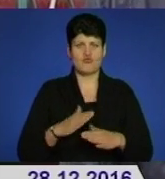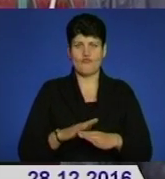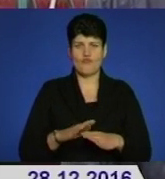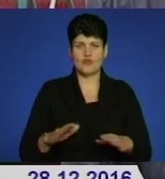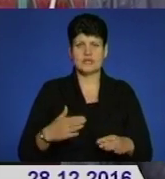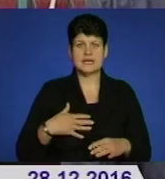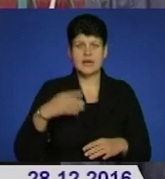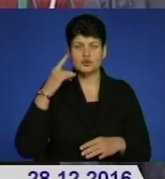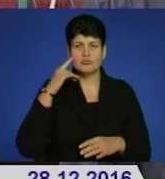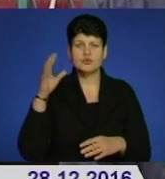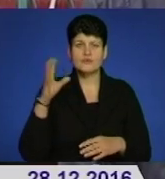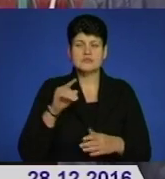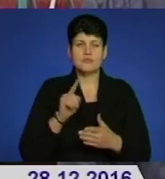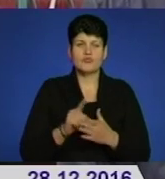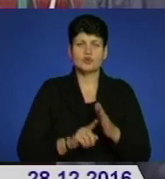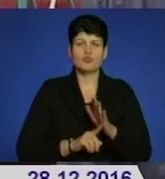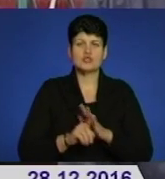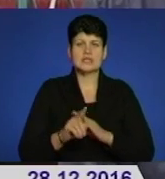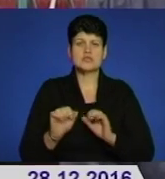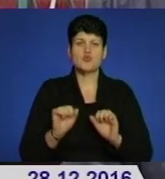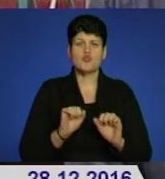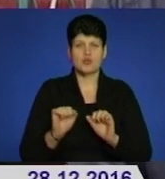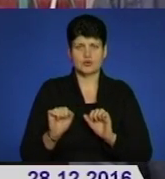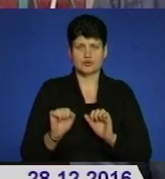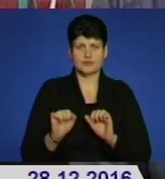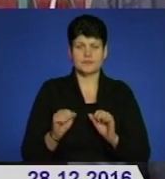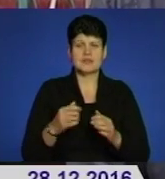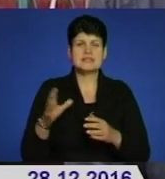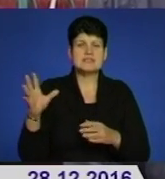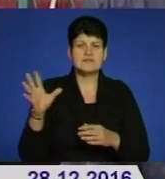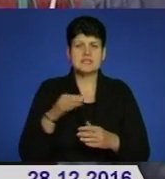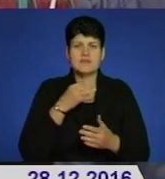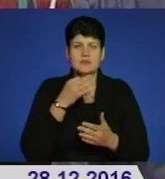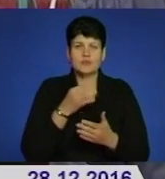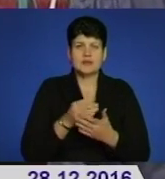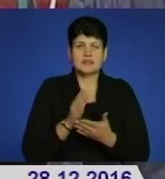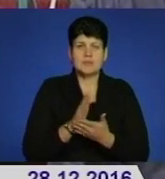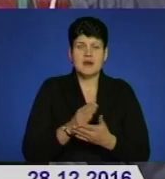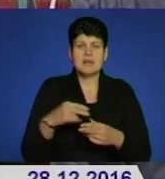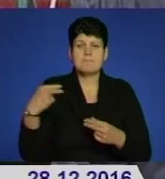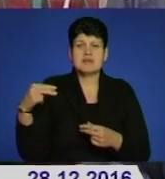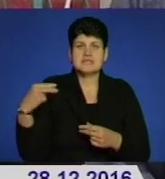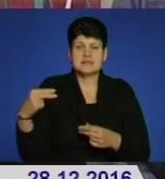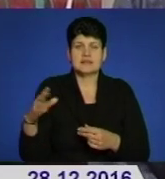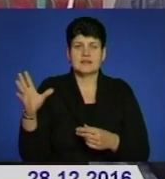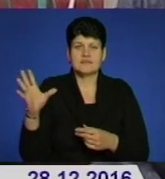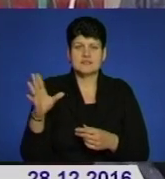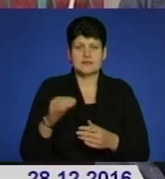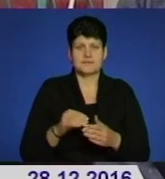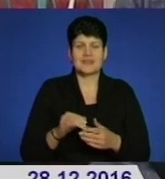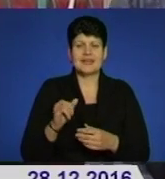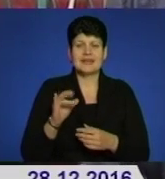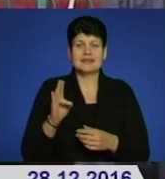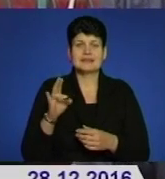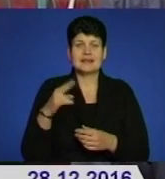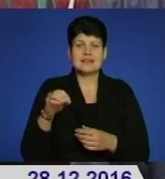все повинно починатися з уряду. Або навіть раз за все відповідає президент, то все повинно прознатися з президенту. Індексація, це